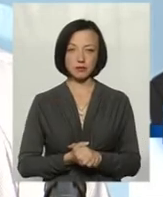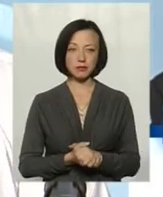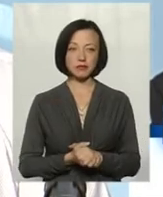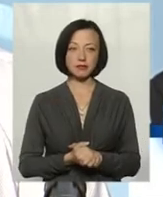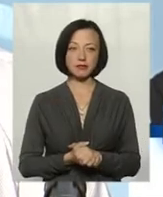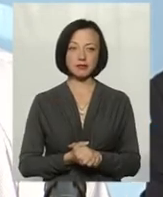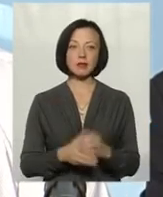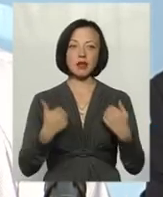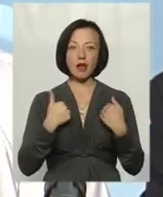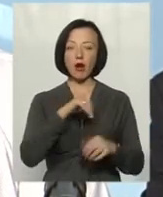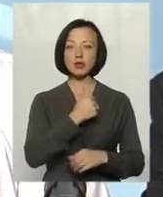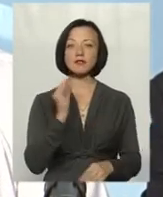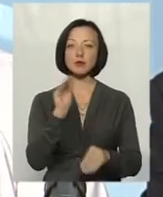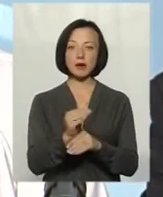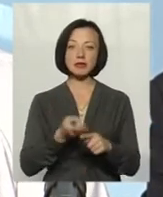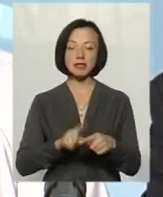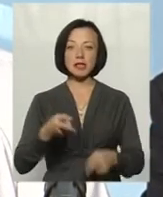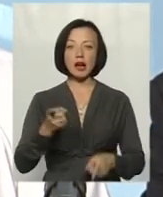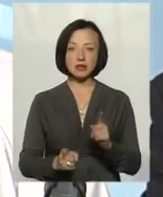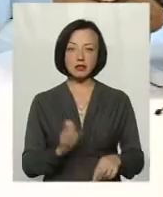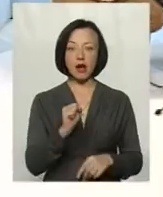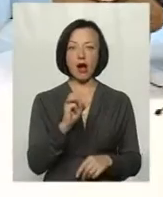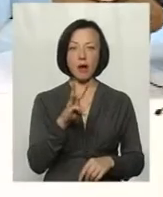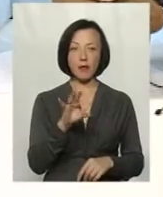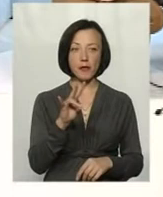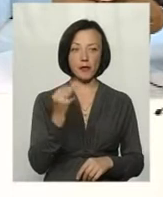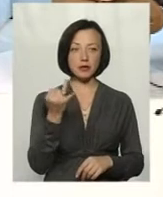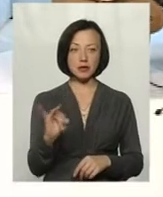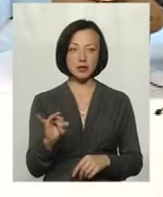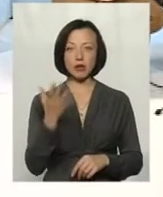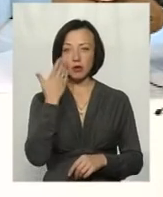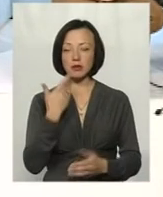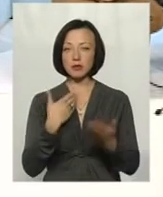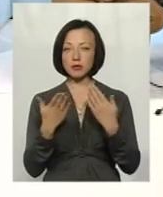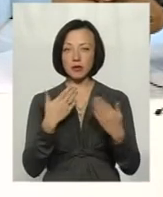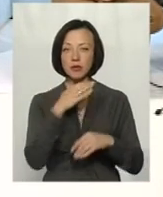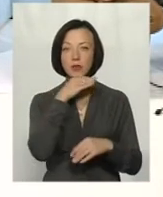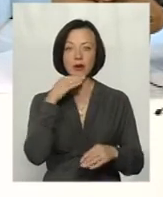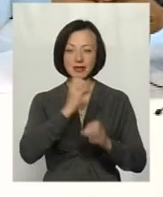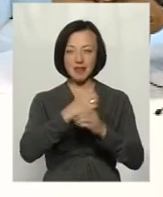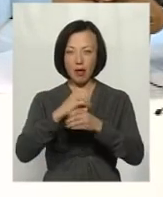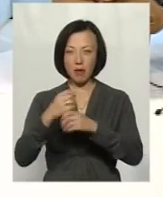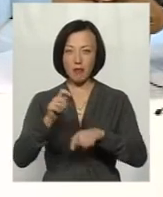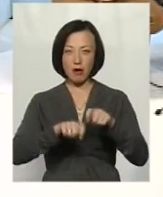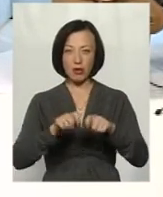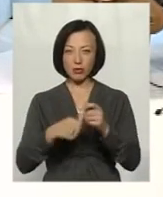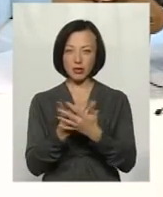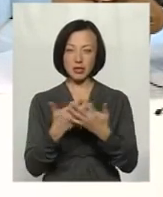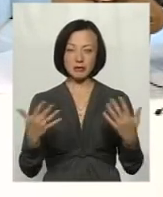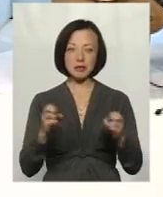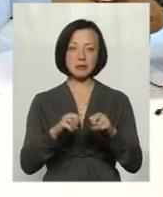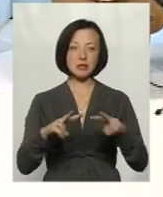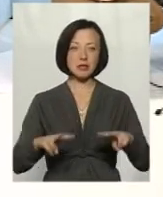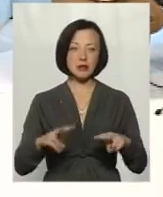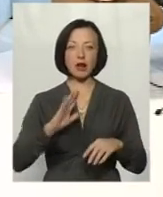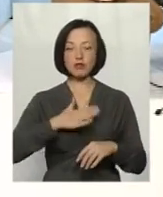хотів би додати, це дійсно по амонію, поспілкувавшись багато з лабораторіями різними і фахівцями,